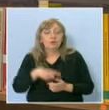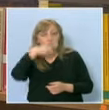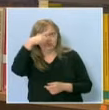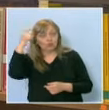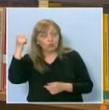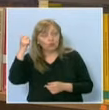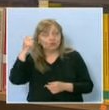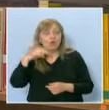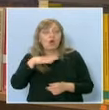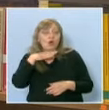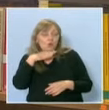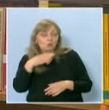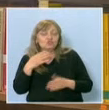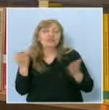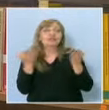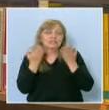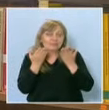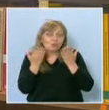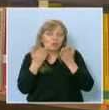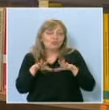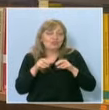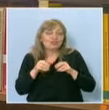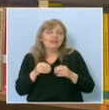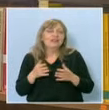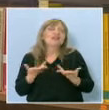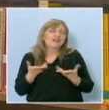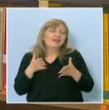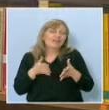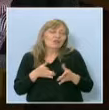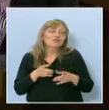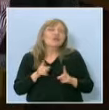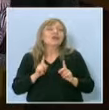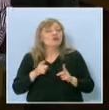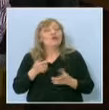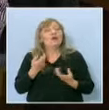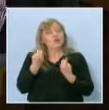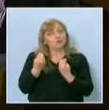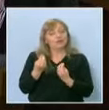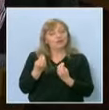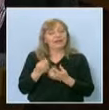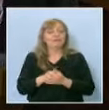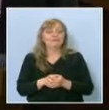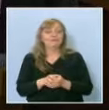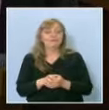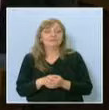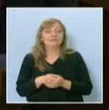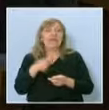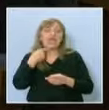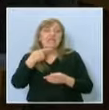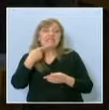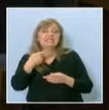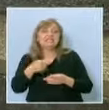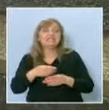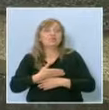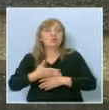труд, старание, учене. Досадно е, но си струва. Защото излиците отварят страшно много врати. Аз,